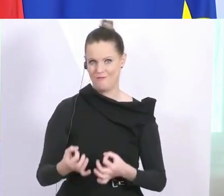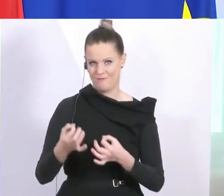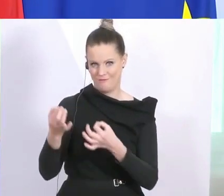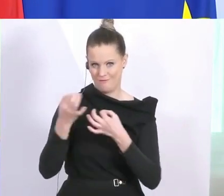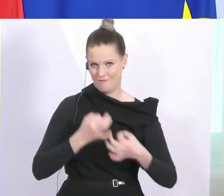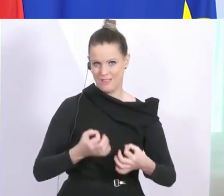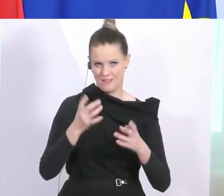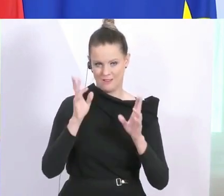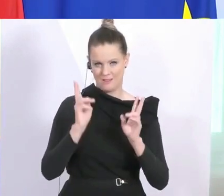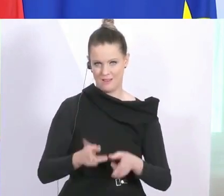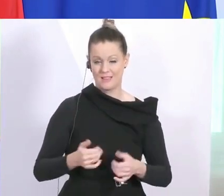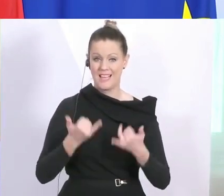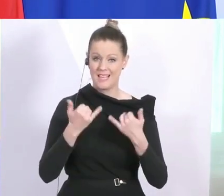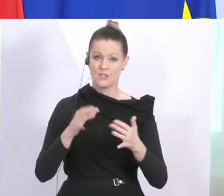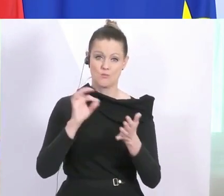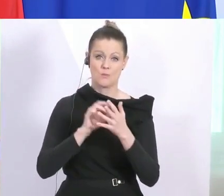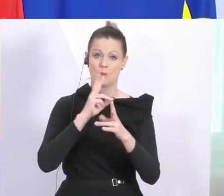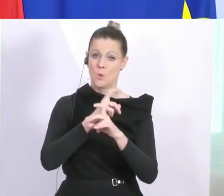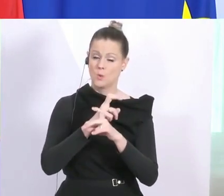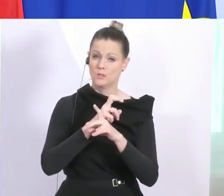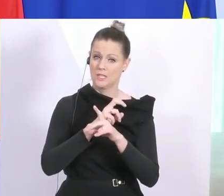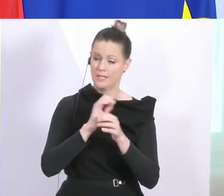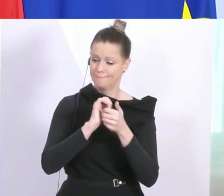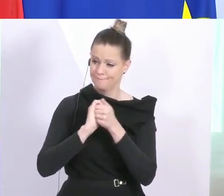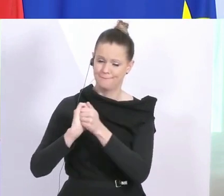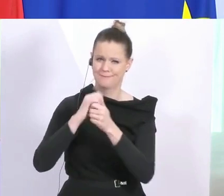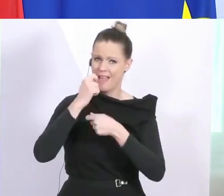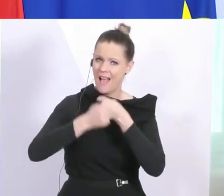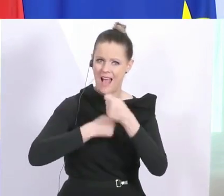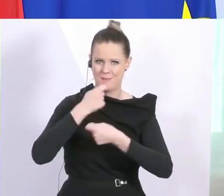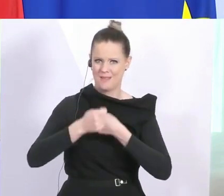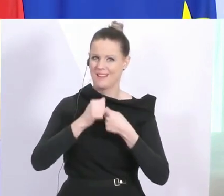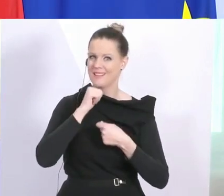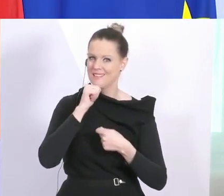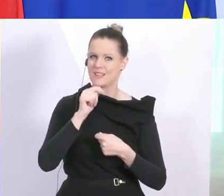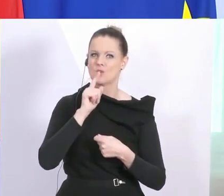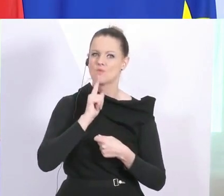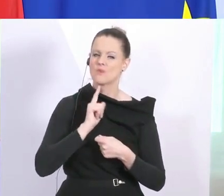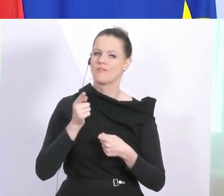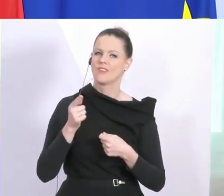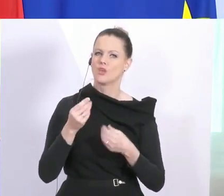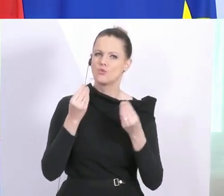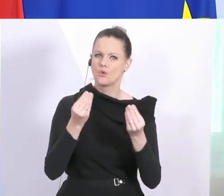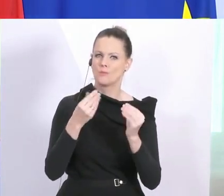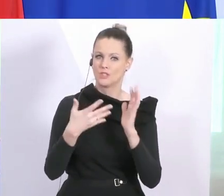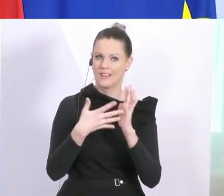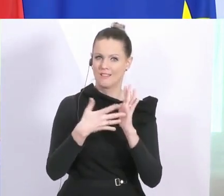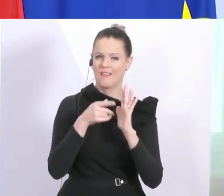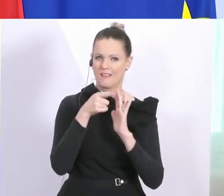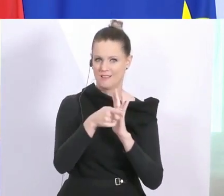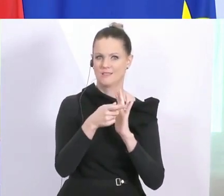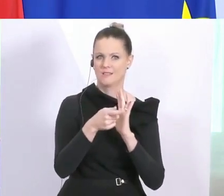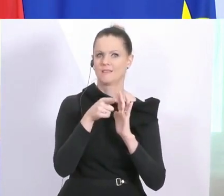allen Danke sagen, daran gearbeitet, dass nicht nur mit den klassischen Tests gearbeitet wird, die man am